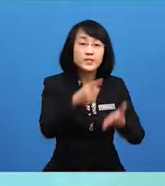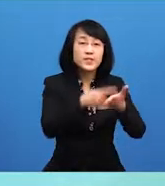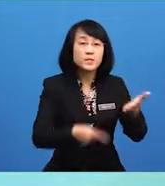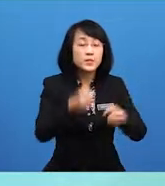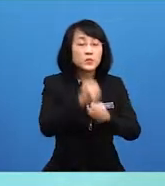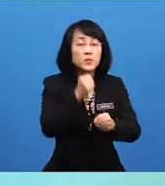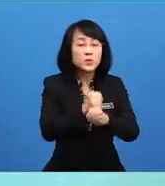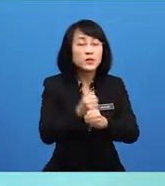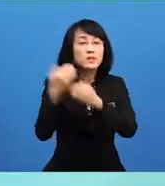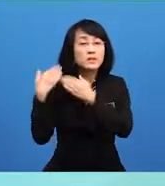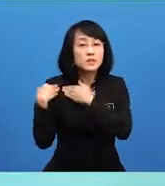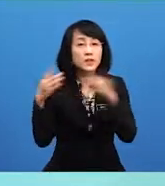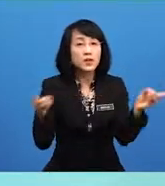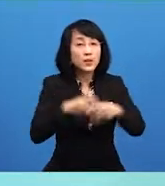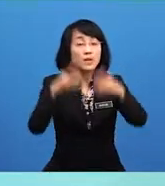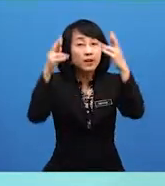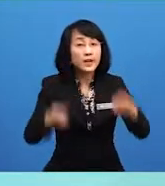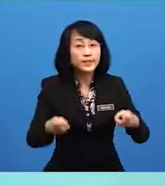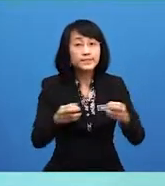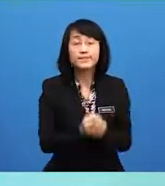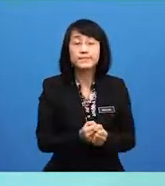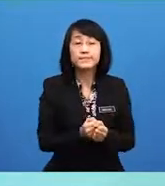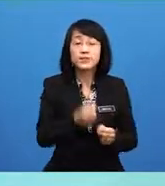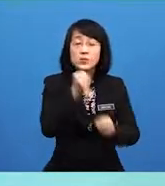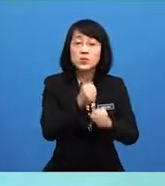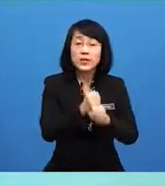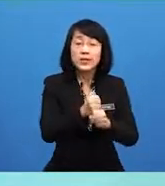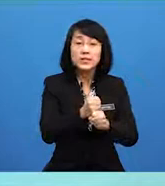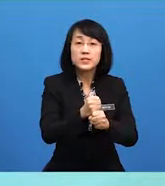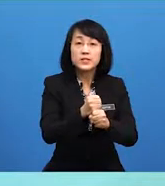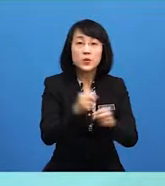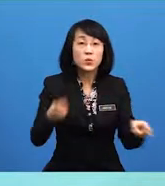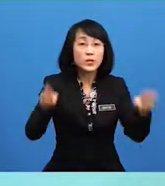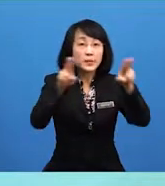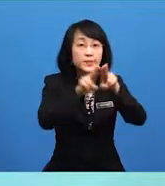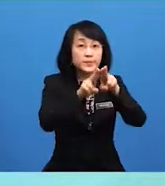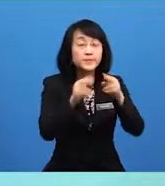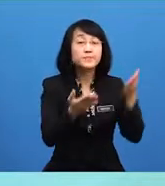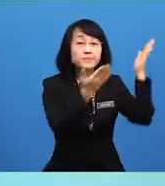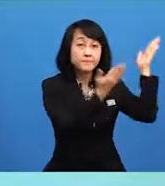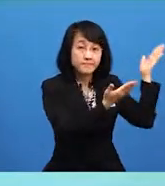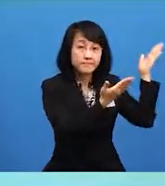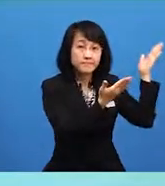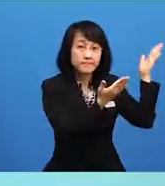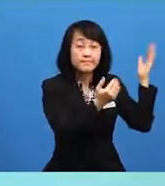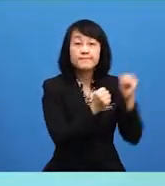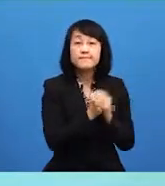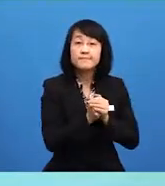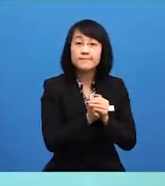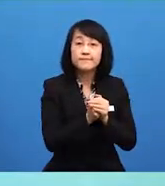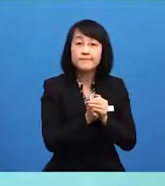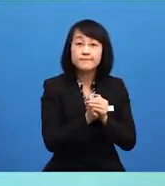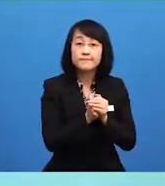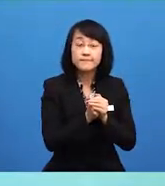tugas utama Dewan Rakyat? Tugas utama Dewan Rakyat adalah mengubal dan meluluskan undang-undang